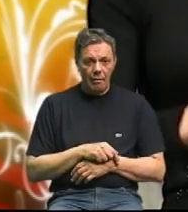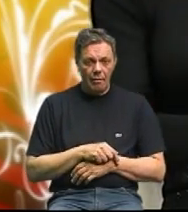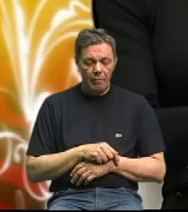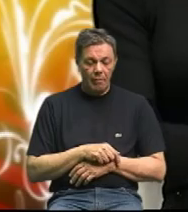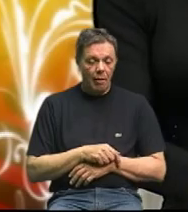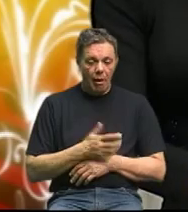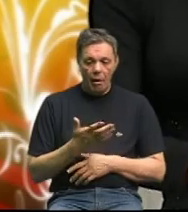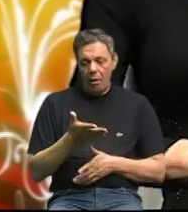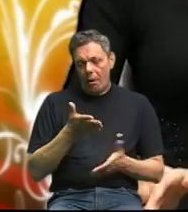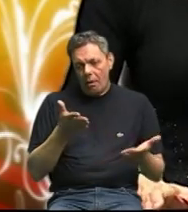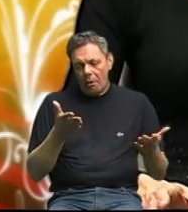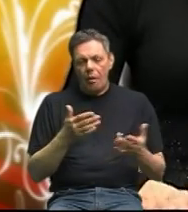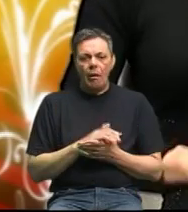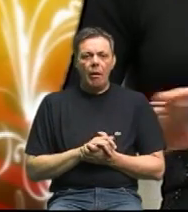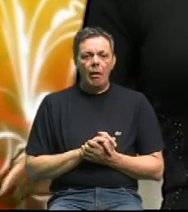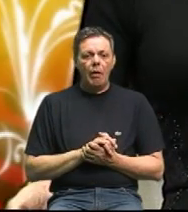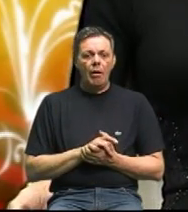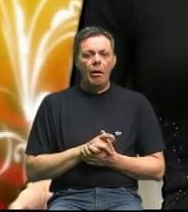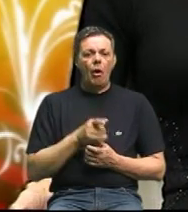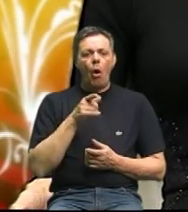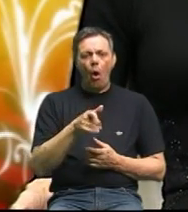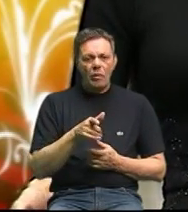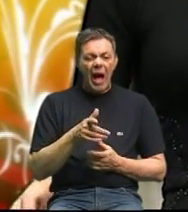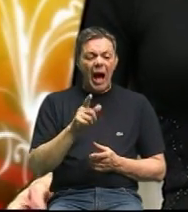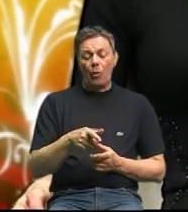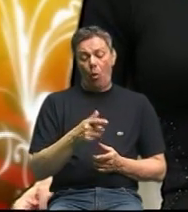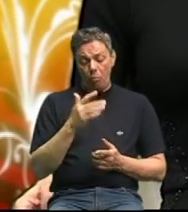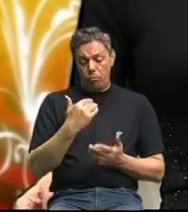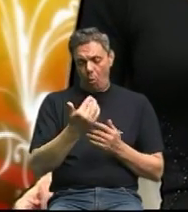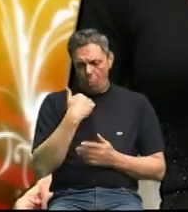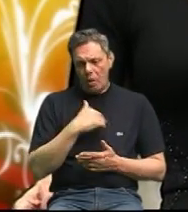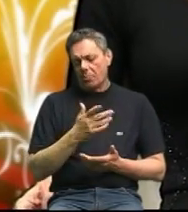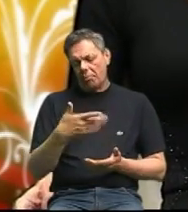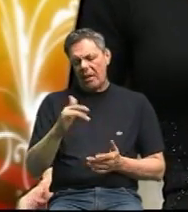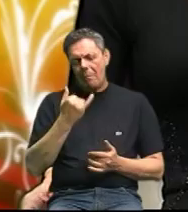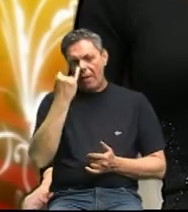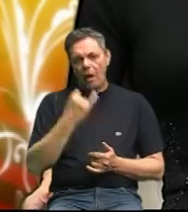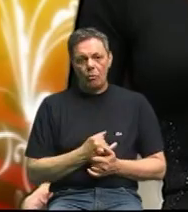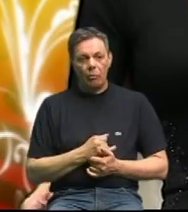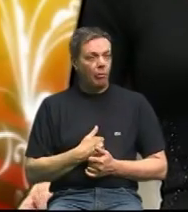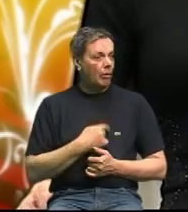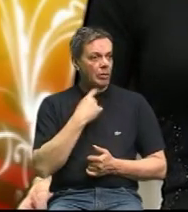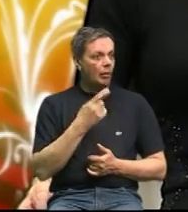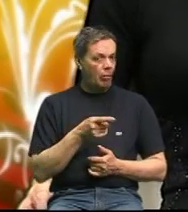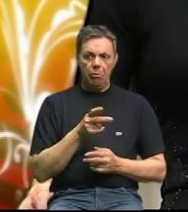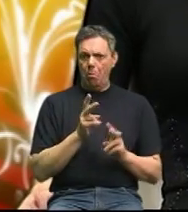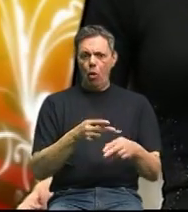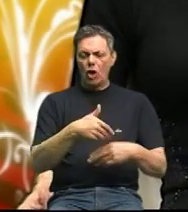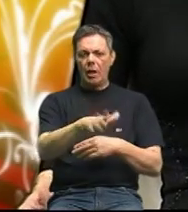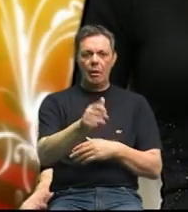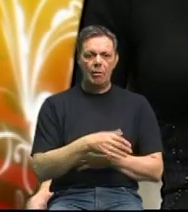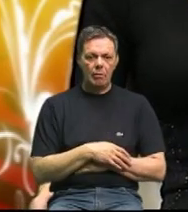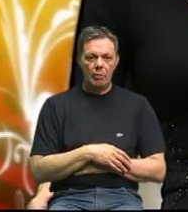jedan obrog večer idem na dijetu ali a ja sam njimu rekla da možete ono kako može